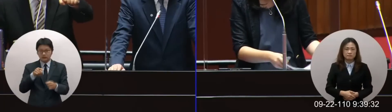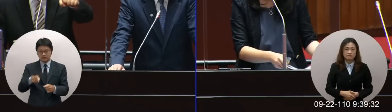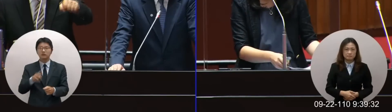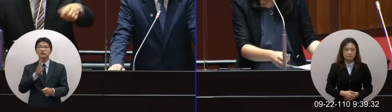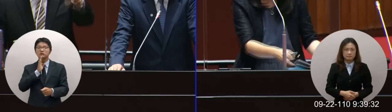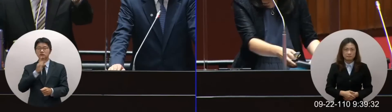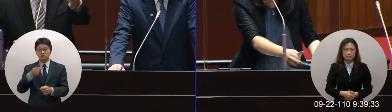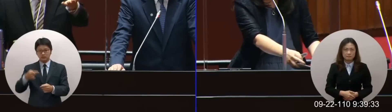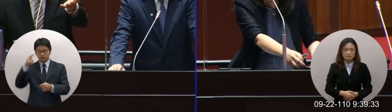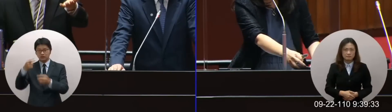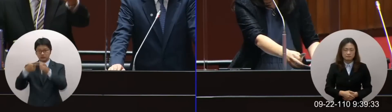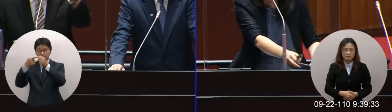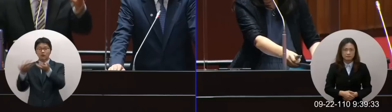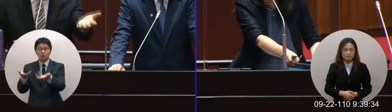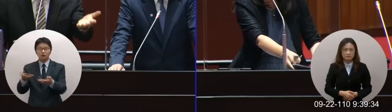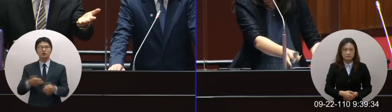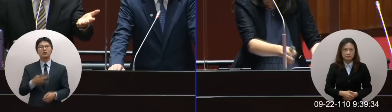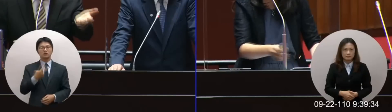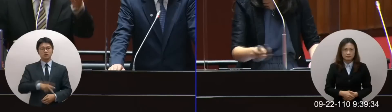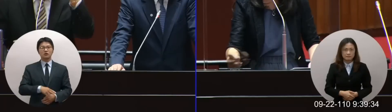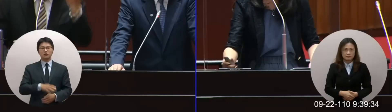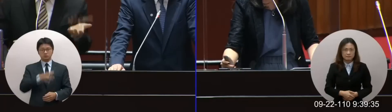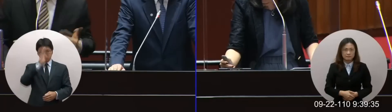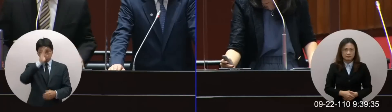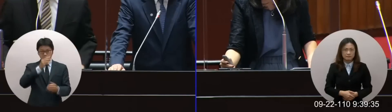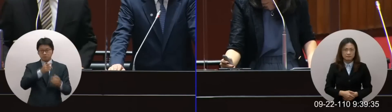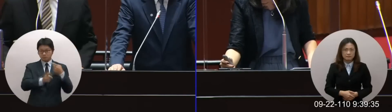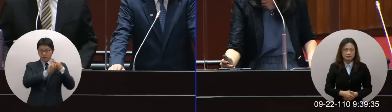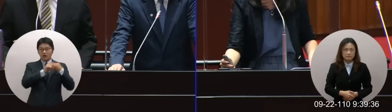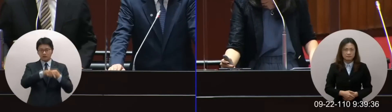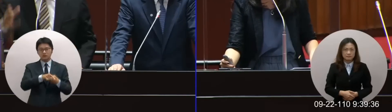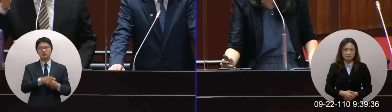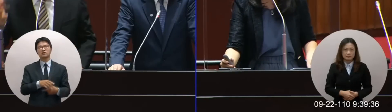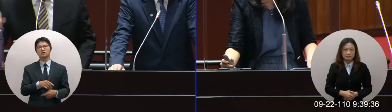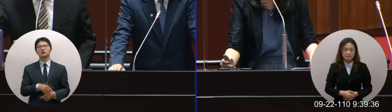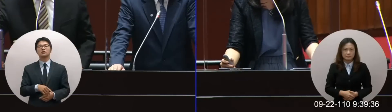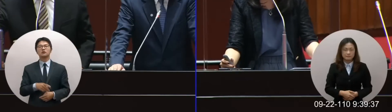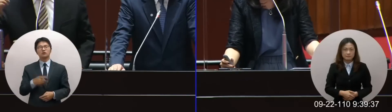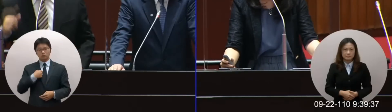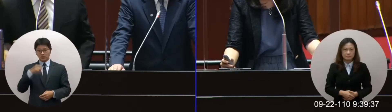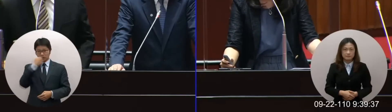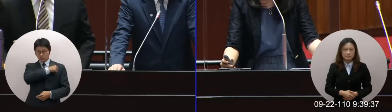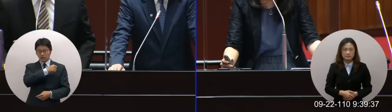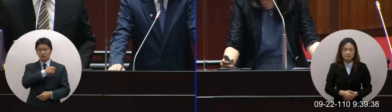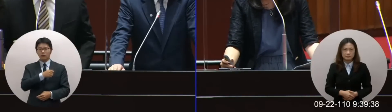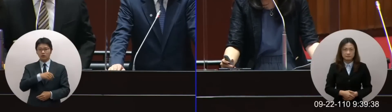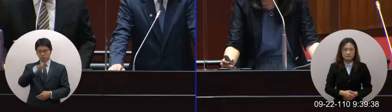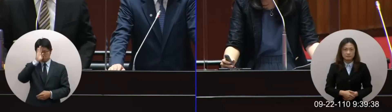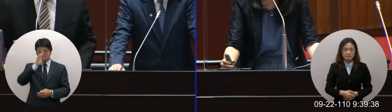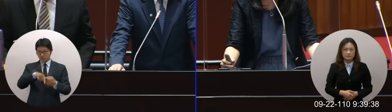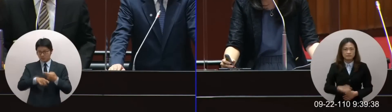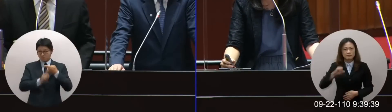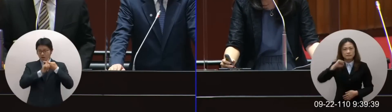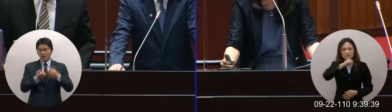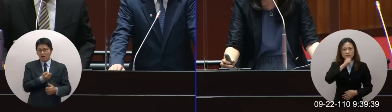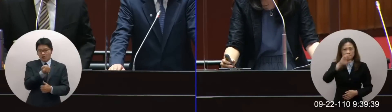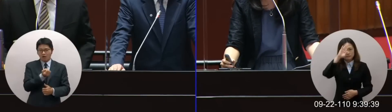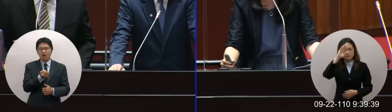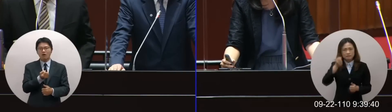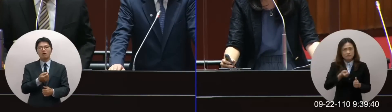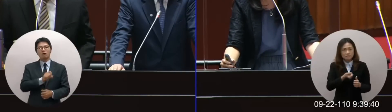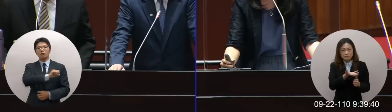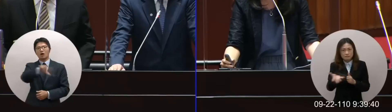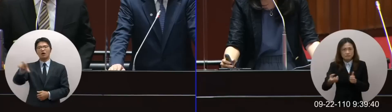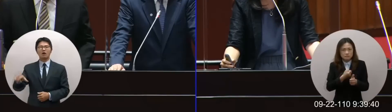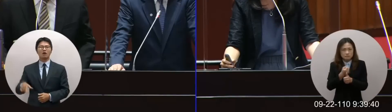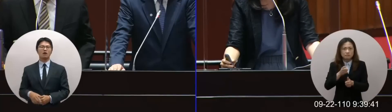制是一件事相信委員如果公道的講台灣的疫情控制遠比其他國家好疫情控制是建立